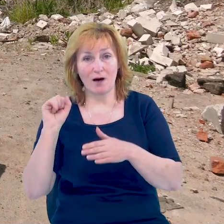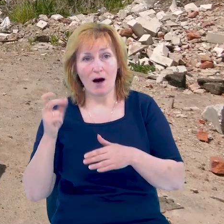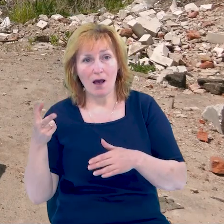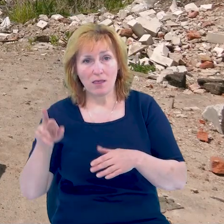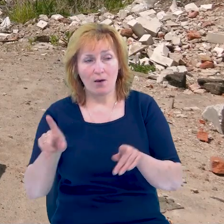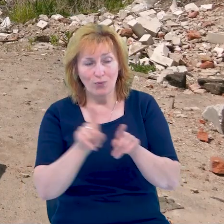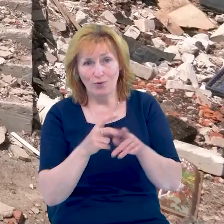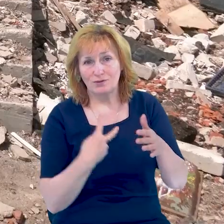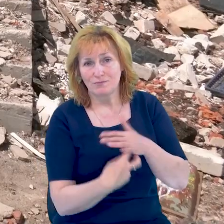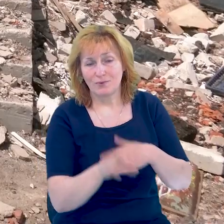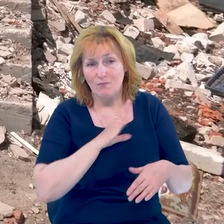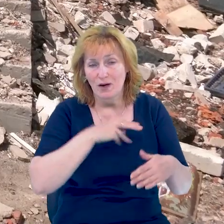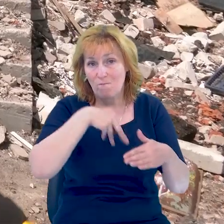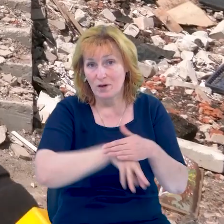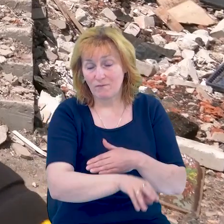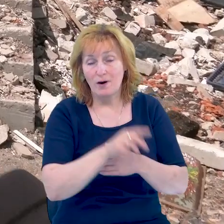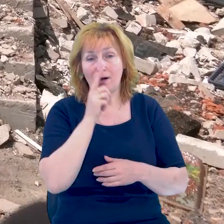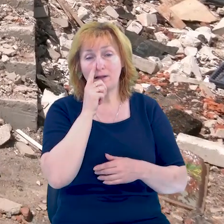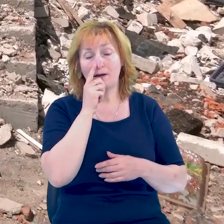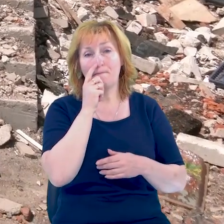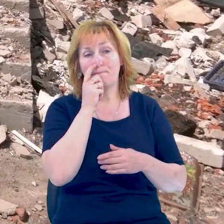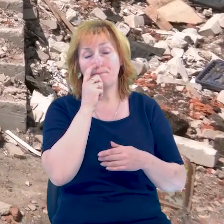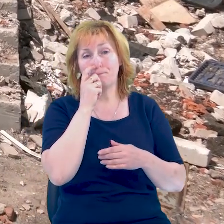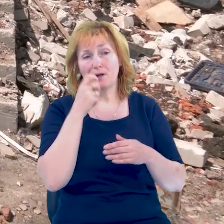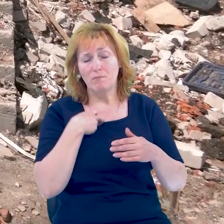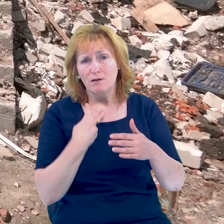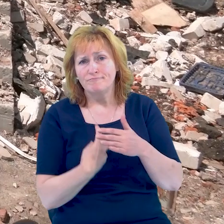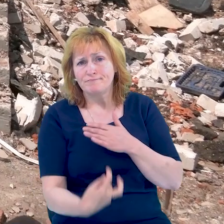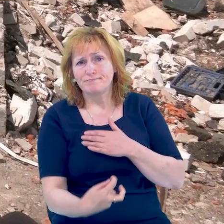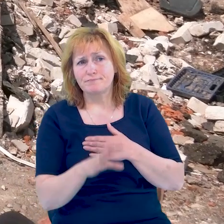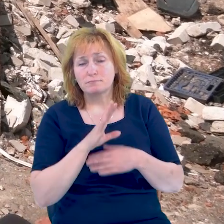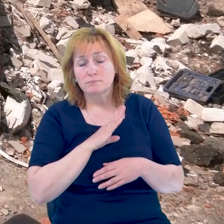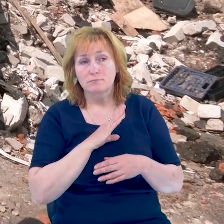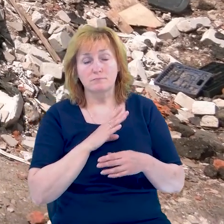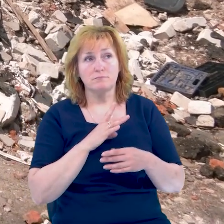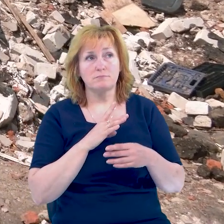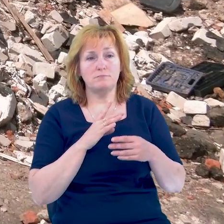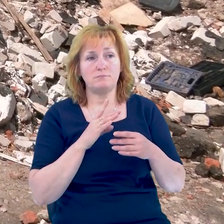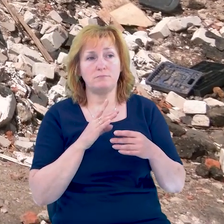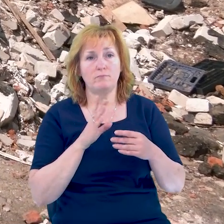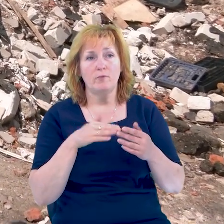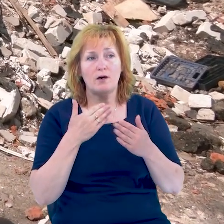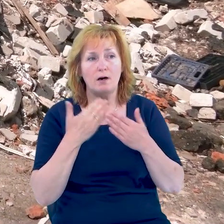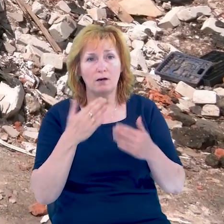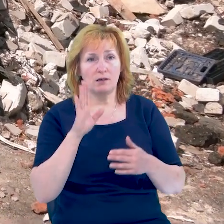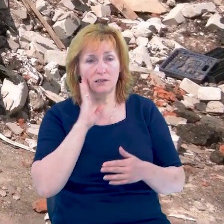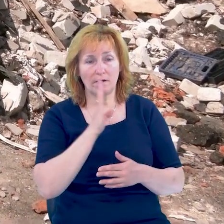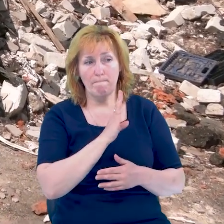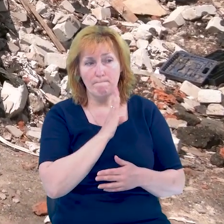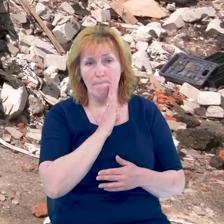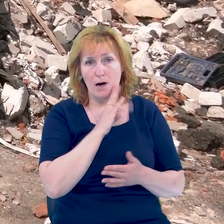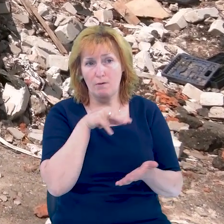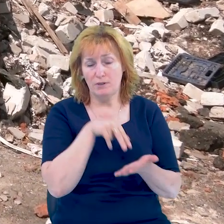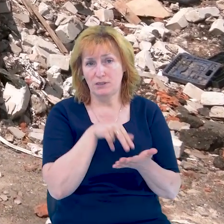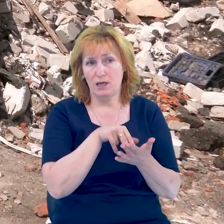стався авіаналіт. Ми спустились, сиділи там. І якраз мама стояла